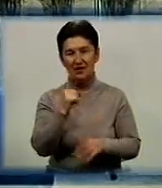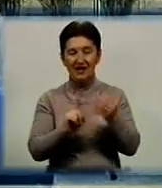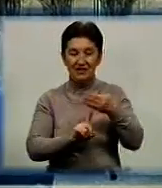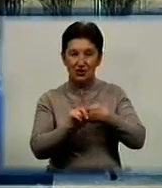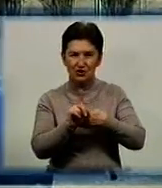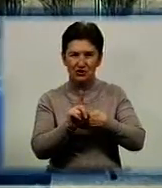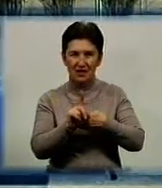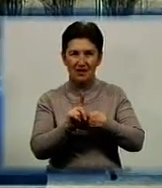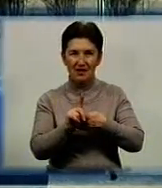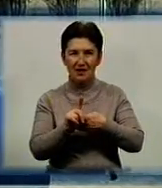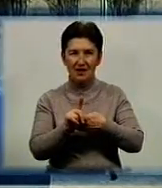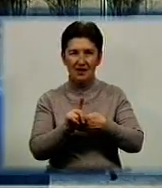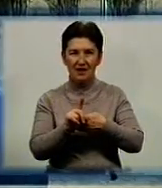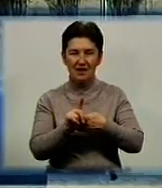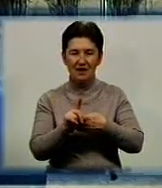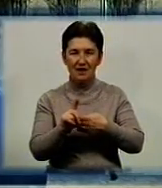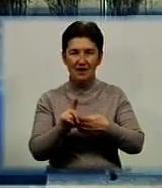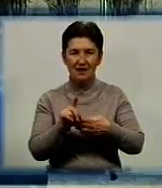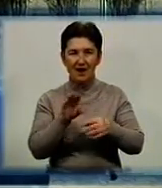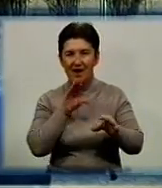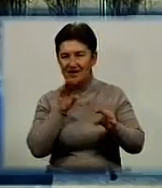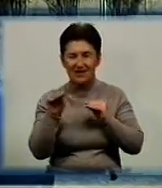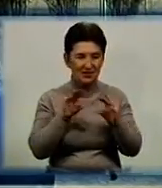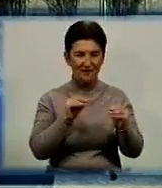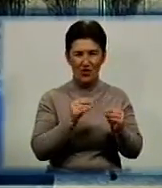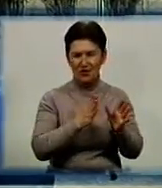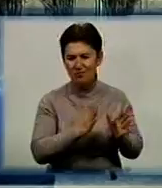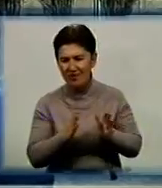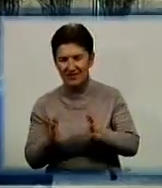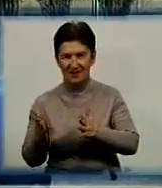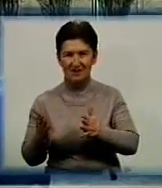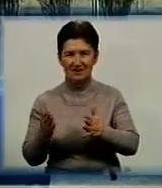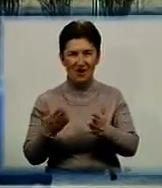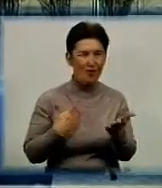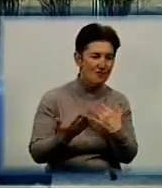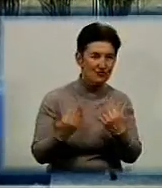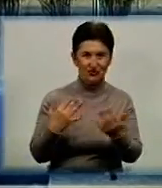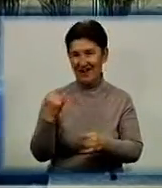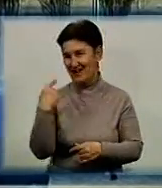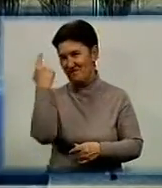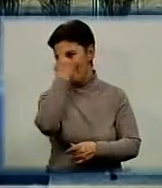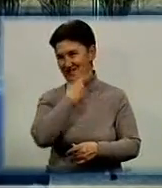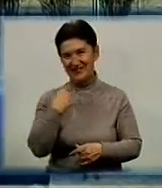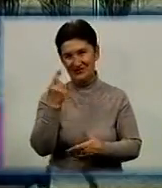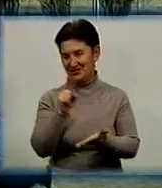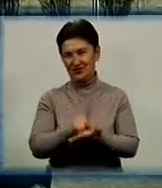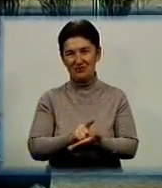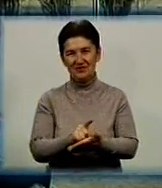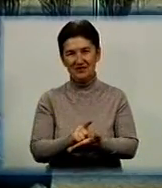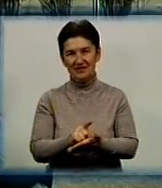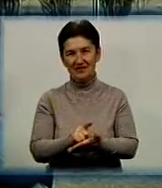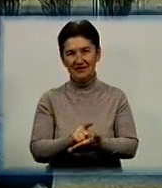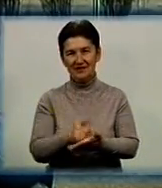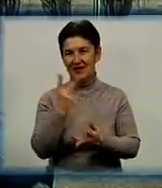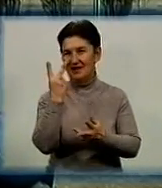від манери розговорів, поведення, спілкування, ну і зовнішністю, звісно. Це